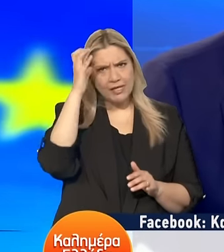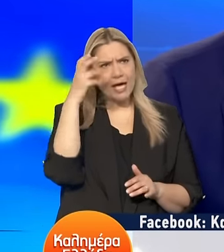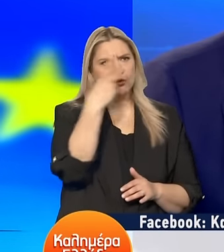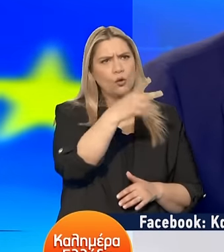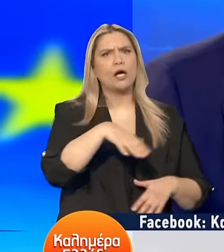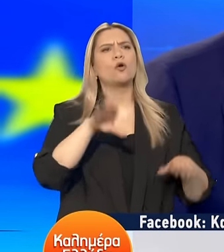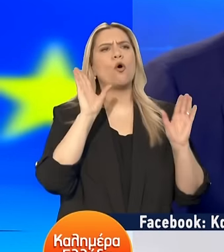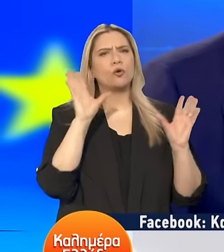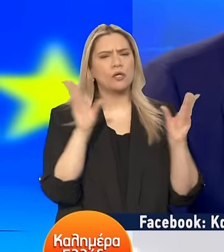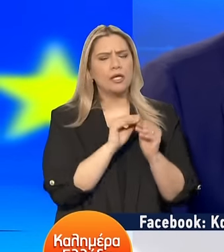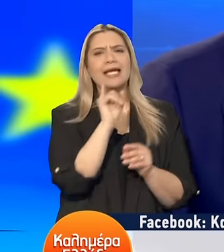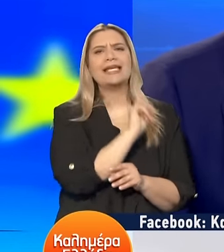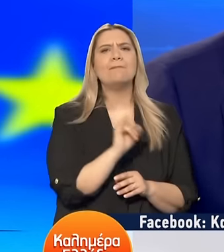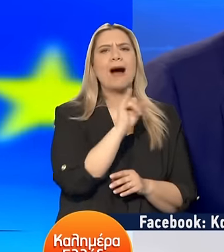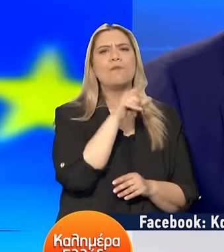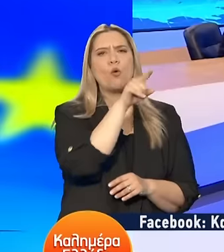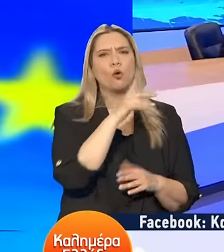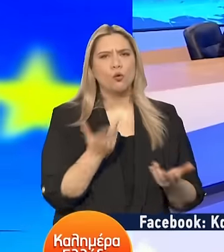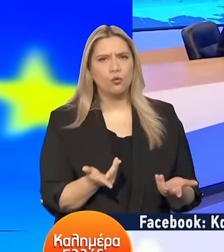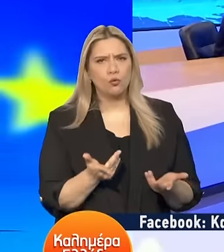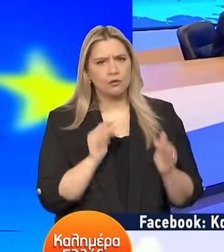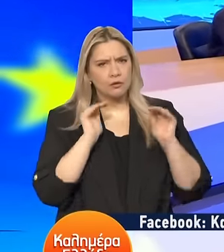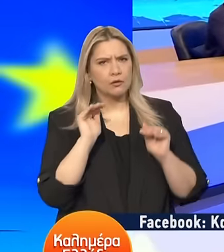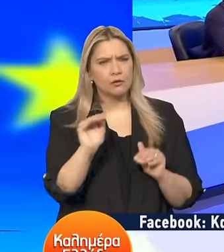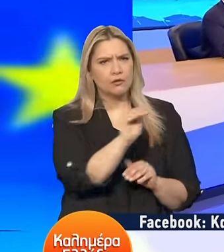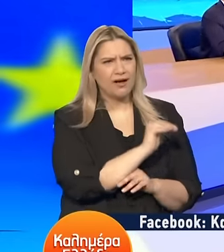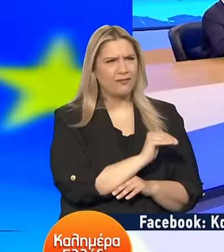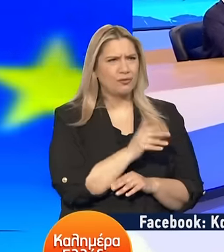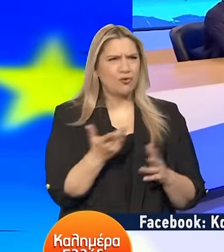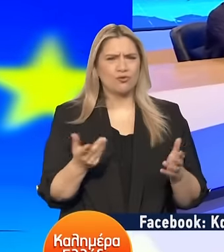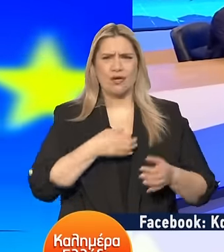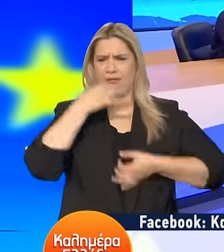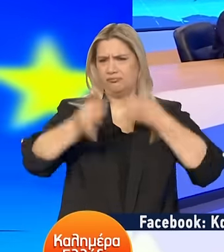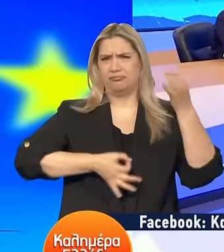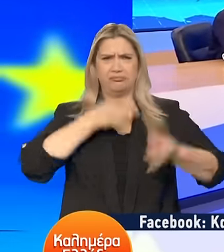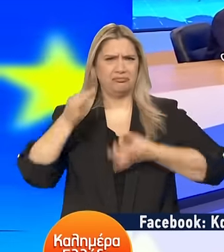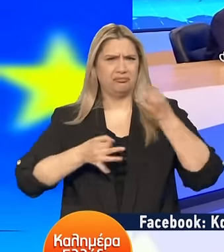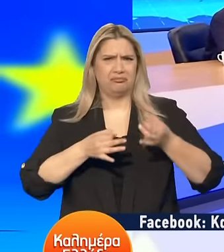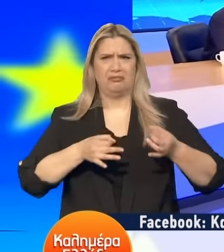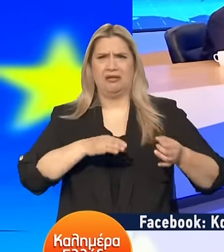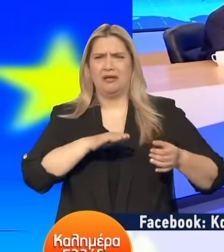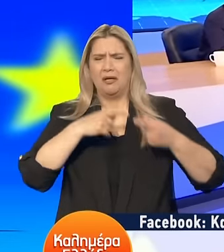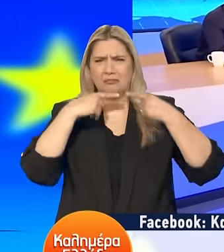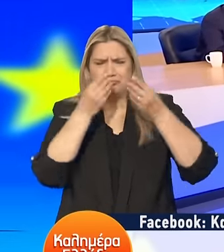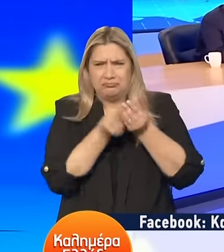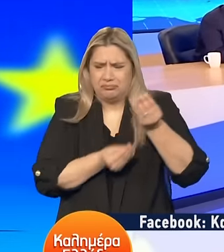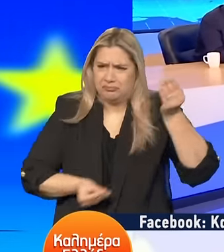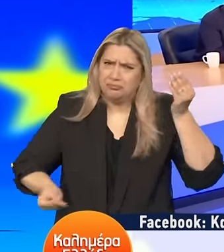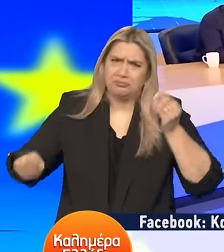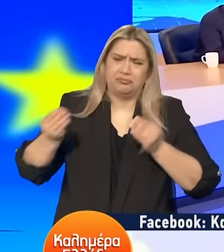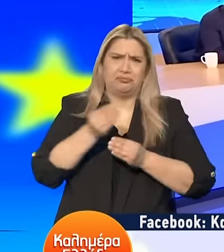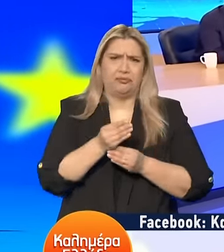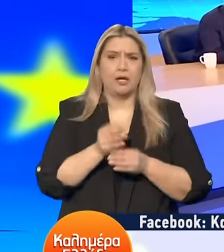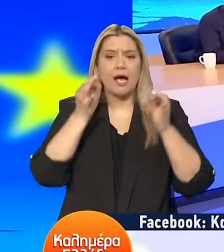συγκέντρους του Ιμάμουλ Όπου έκανε ένα εντελώς Kids Show με γεννίτσαρους κλπ Την ημέρα της Επαιτίου Από την άλλωση της